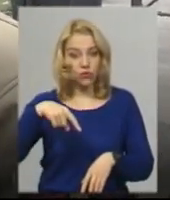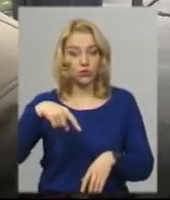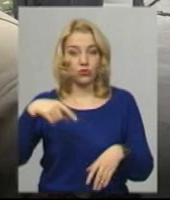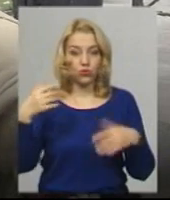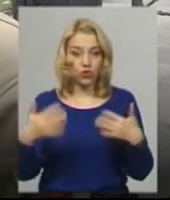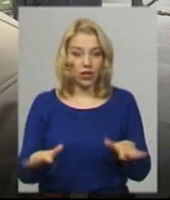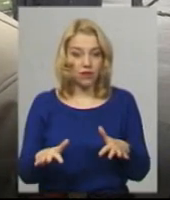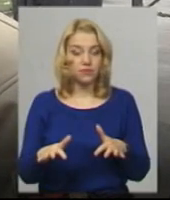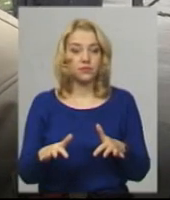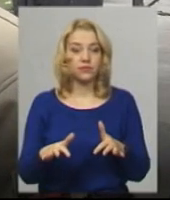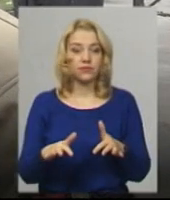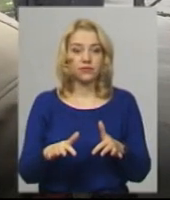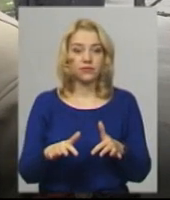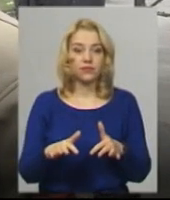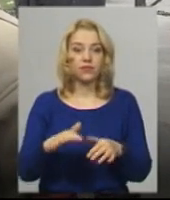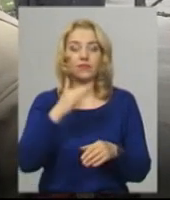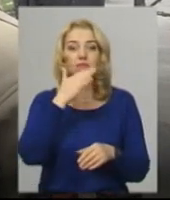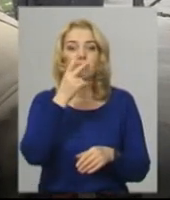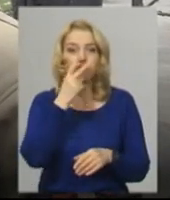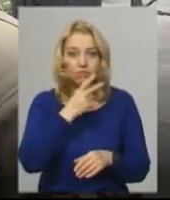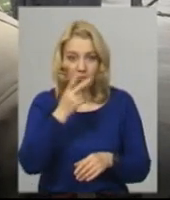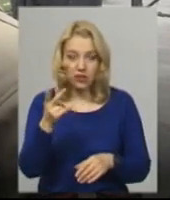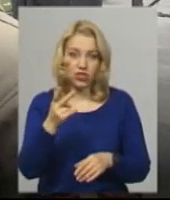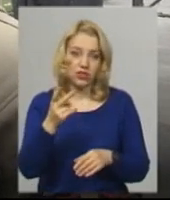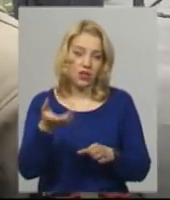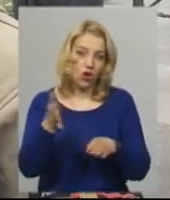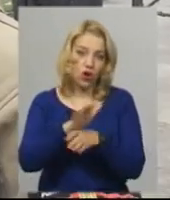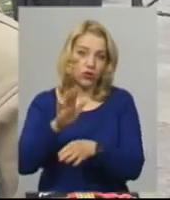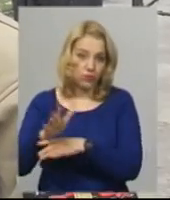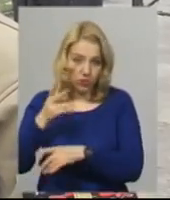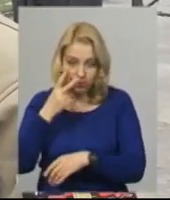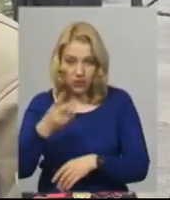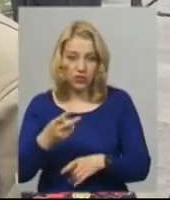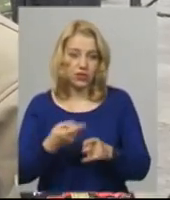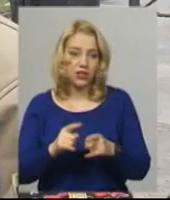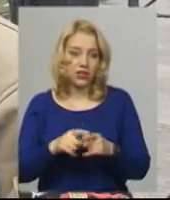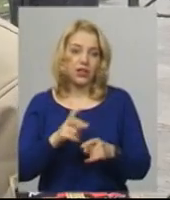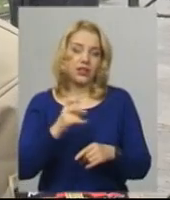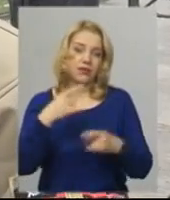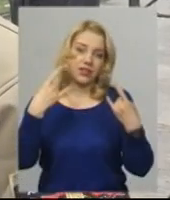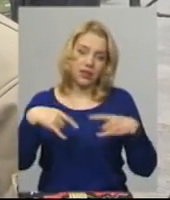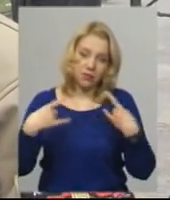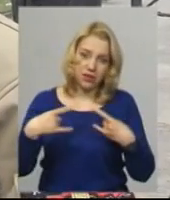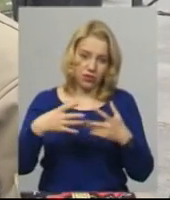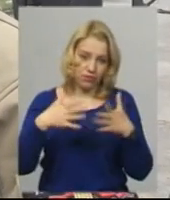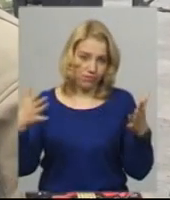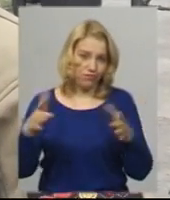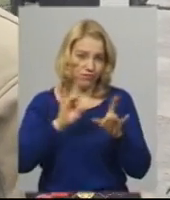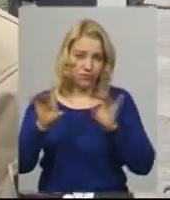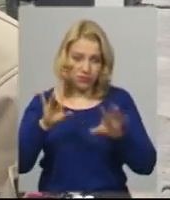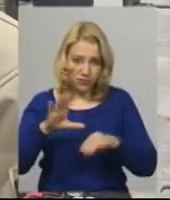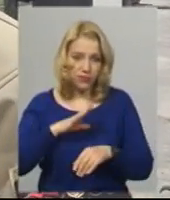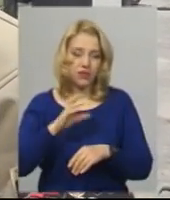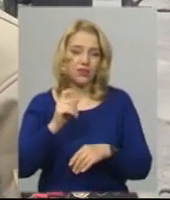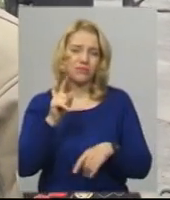бачили розпорядження і звернення міського голови по телебаченню в основному. Поодинокі